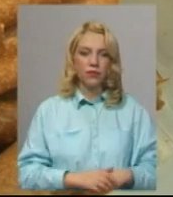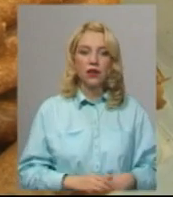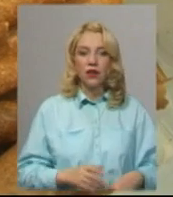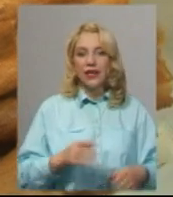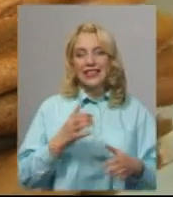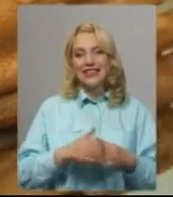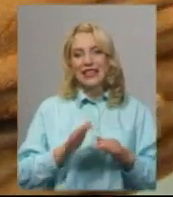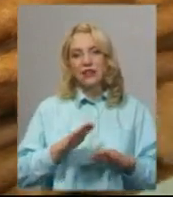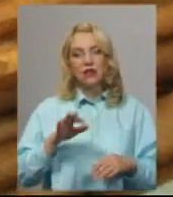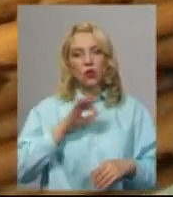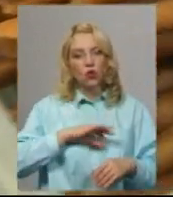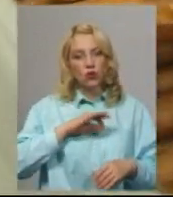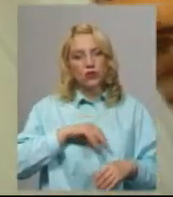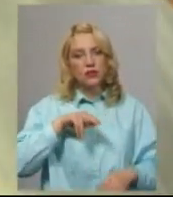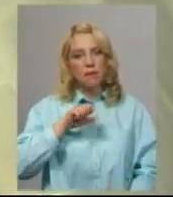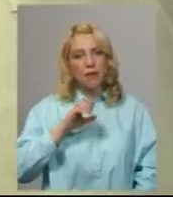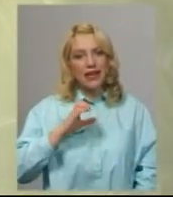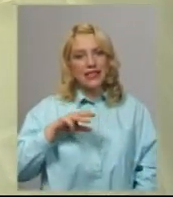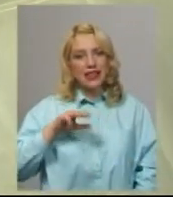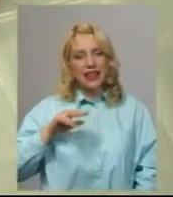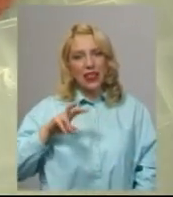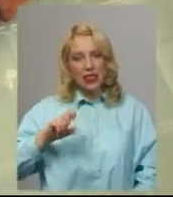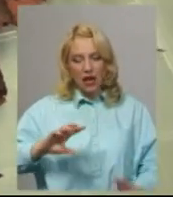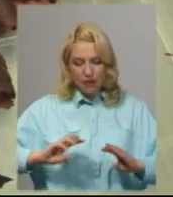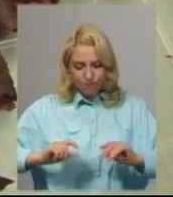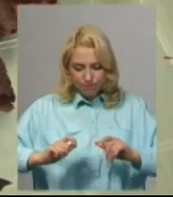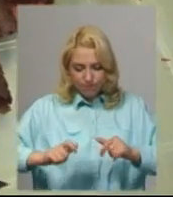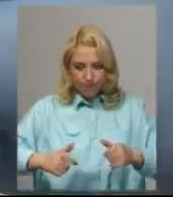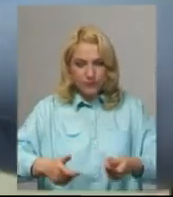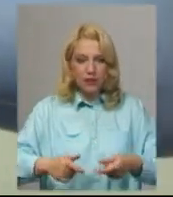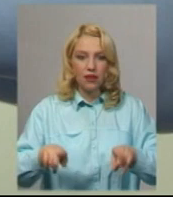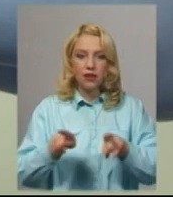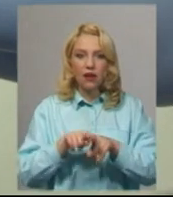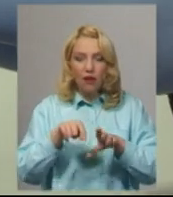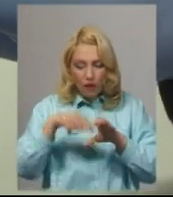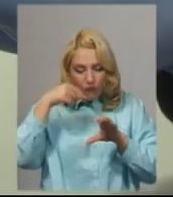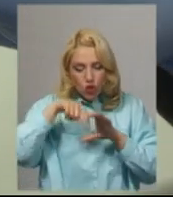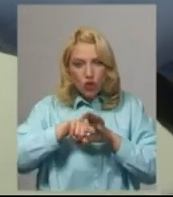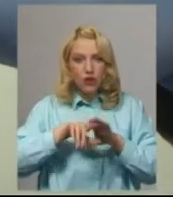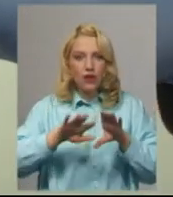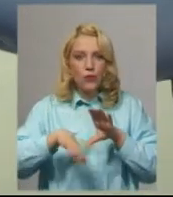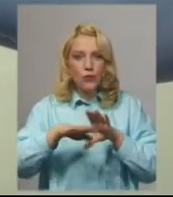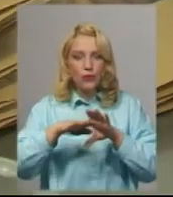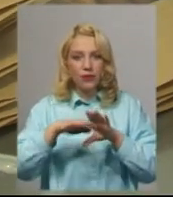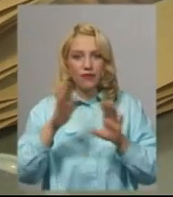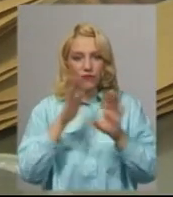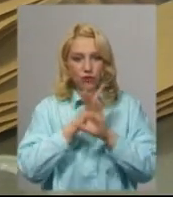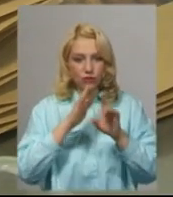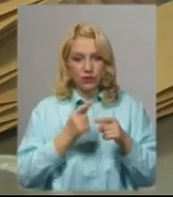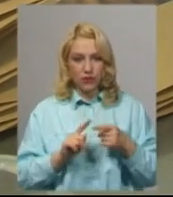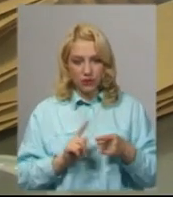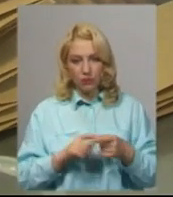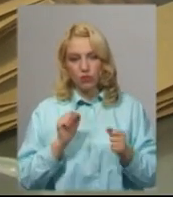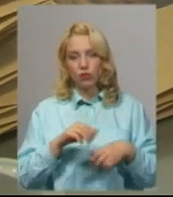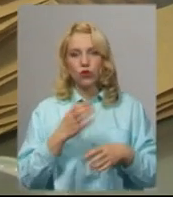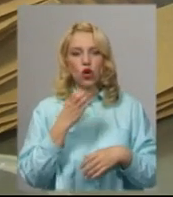Серед дітей користуються попитом пастила. Її скручують у трубочки таким чином, щоб всередині залишався отвір. В середньому в день можуть складати сотню